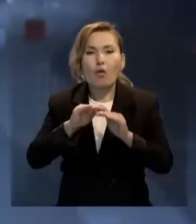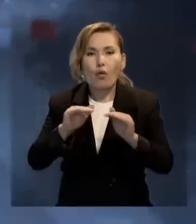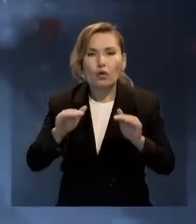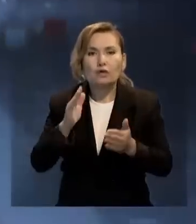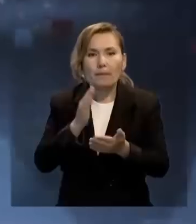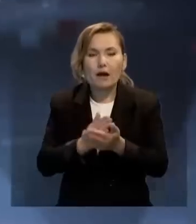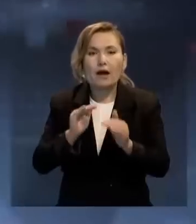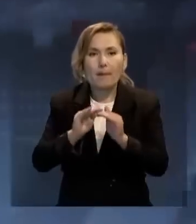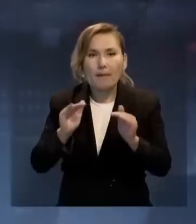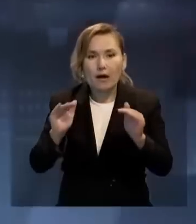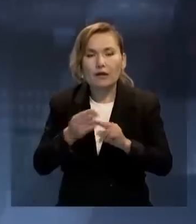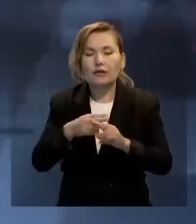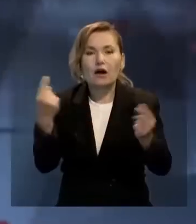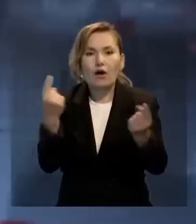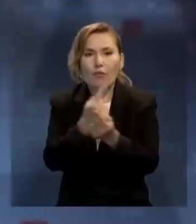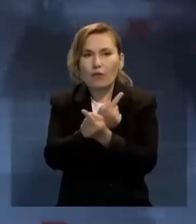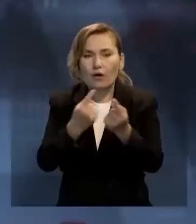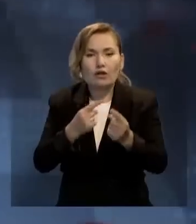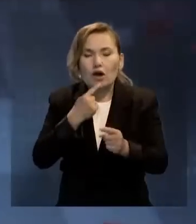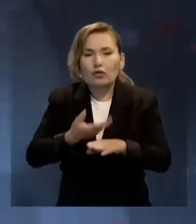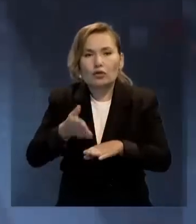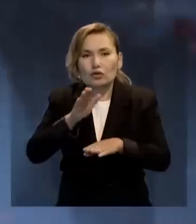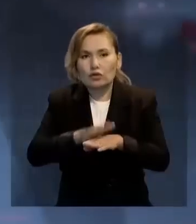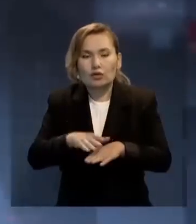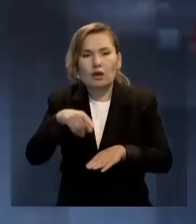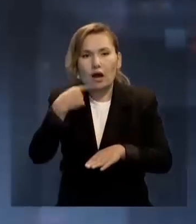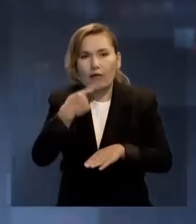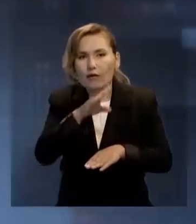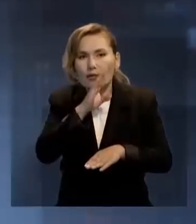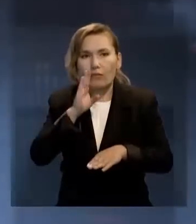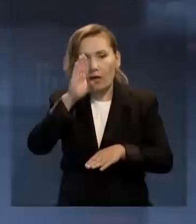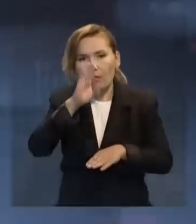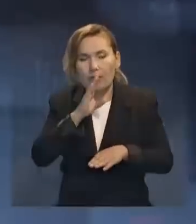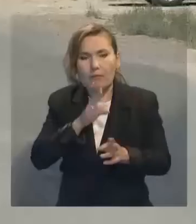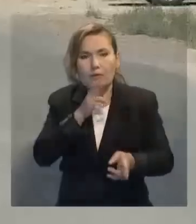Баллар сабаққа барып келгенше жанымызды шіберек көте ұйып отырамыз дейді атаналар.